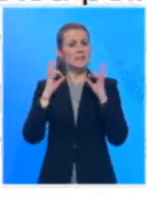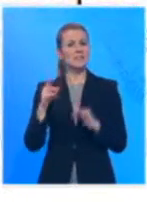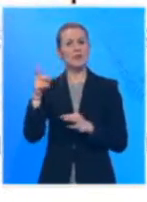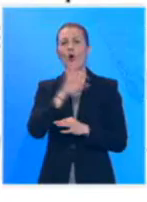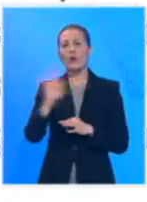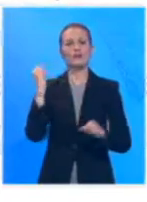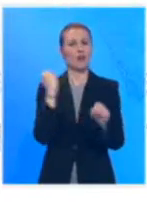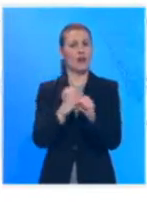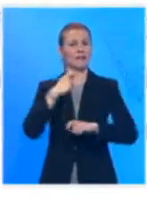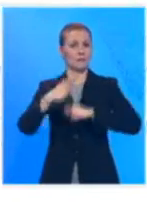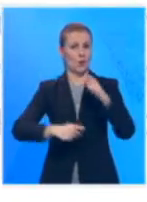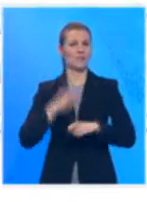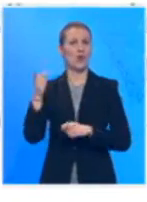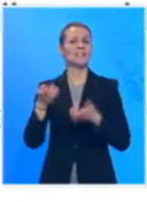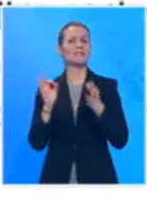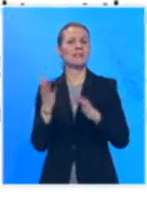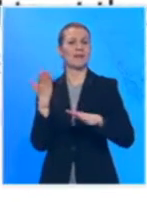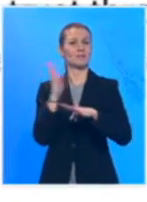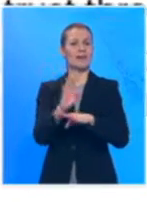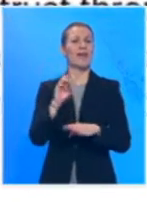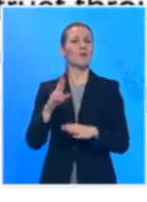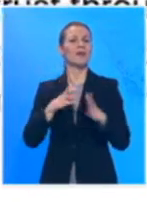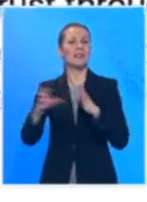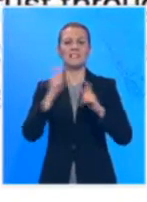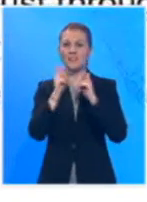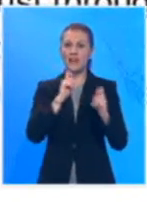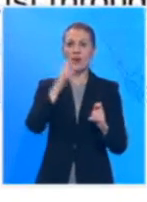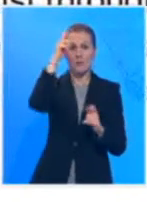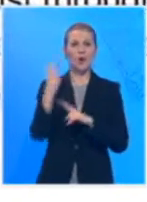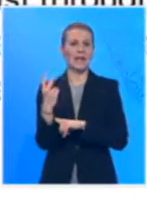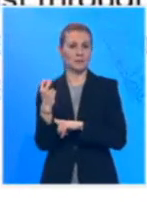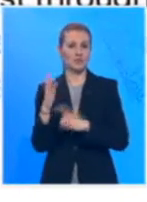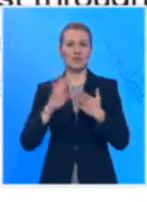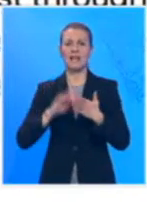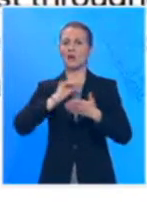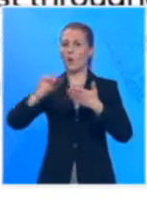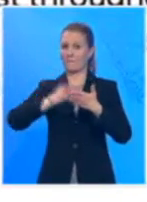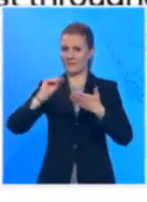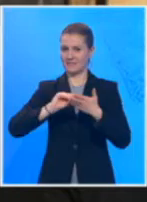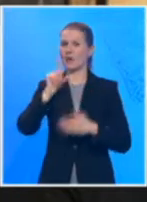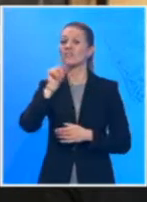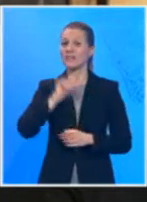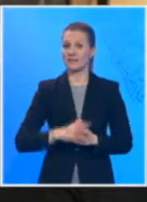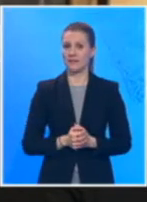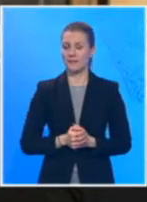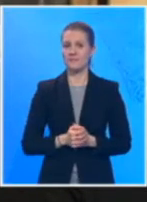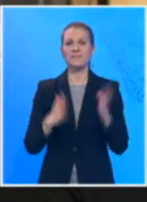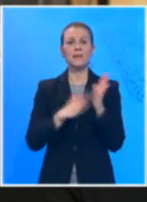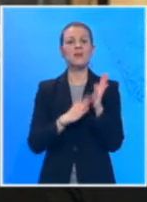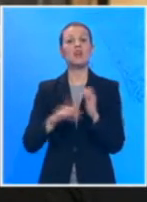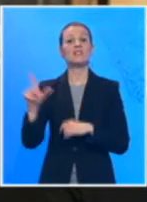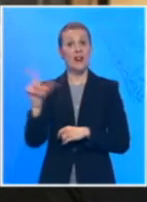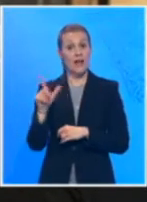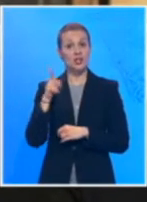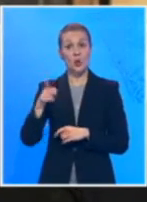odličan posao kao specijalni i zaslanik EU za nastavak dialoga Beograda i Prištine, napisuje šef Evropske diplomatije na Twitteru. Miroslav Lajčak